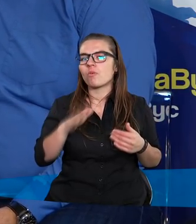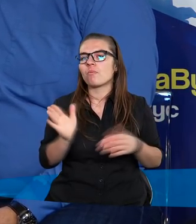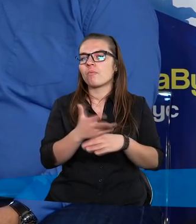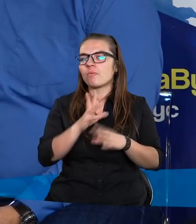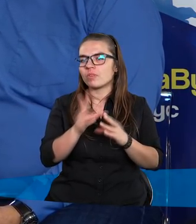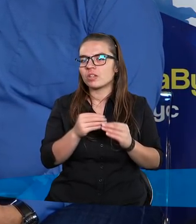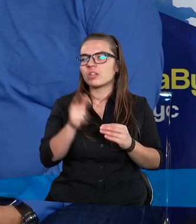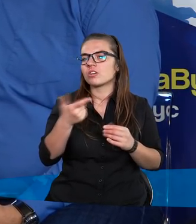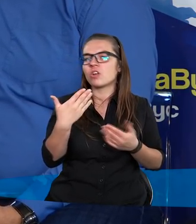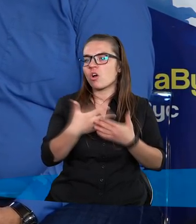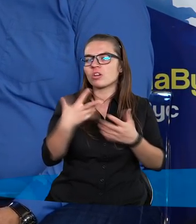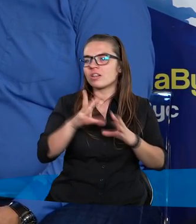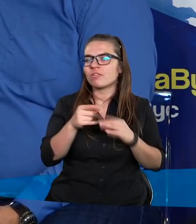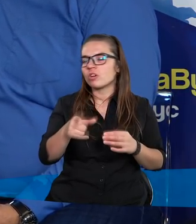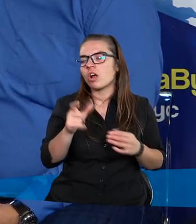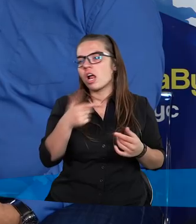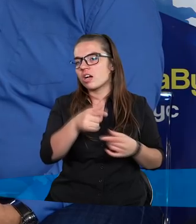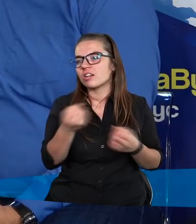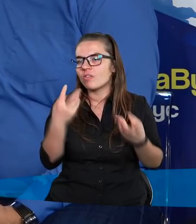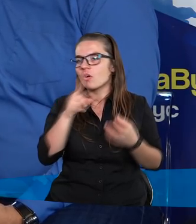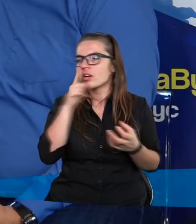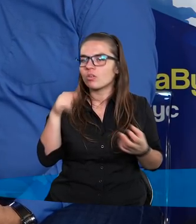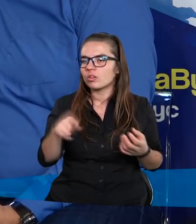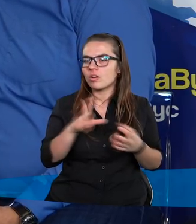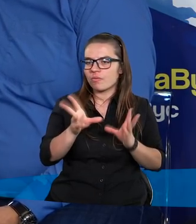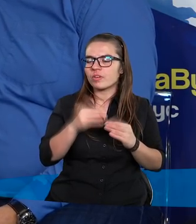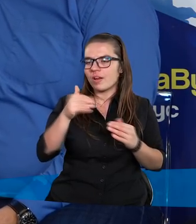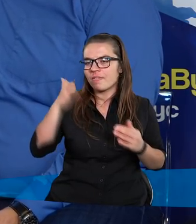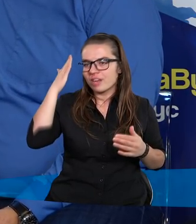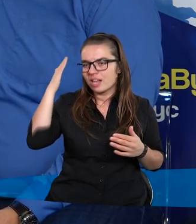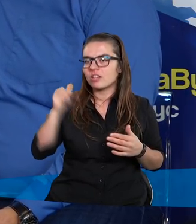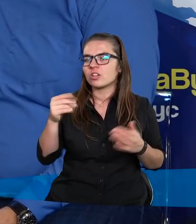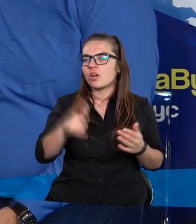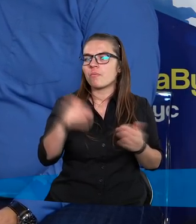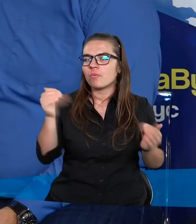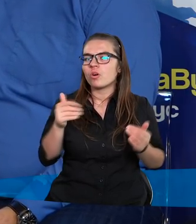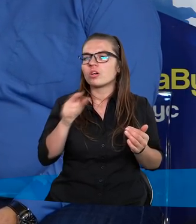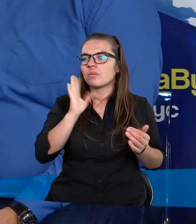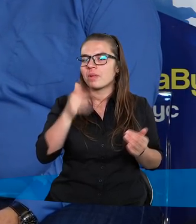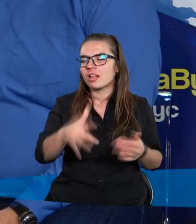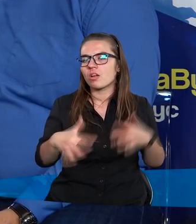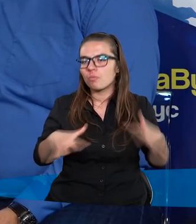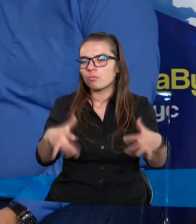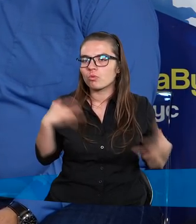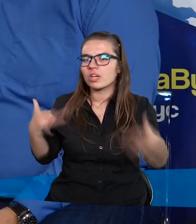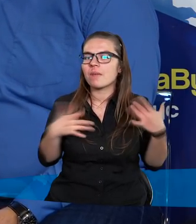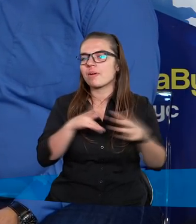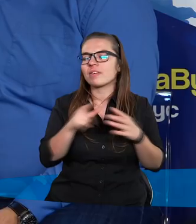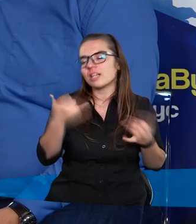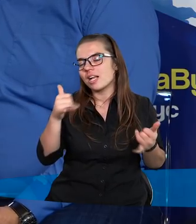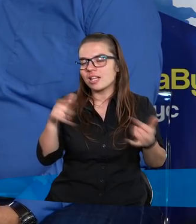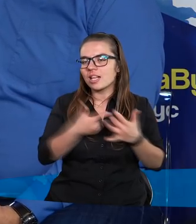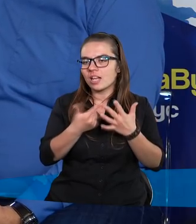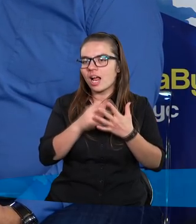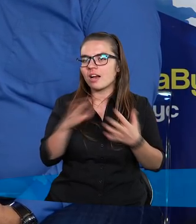wszystko, skoro wie wszystko, to po co stworzył tych ludzi i tak dalej. No przecież wiedział, że się zbuntują, że będzie tyle bólu, cierpienia i tak dalej,